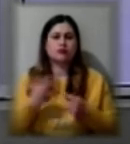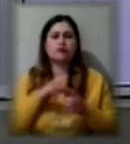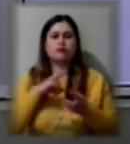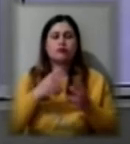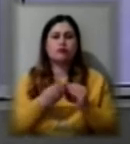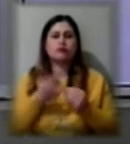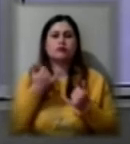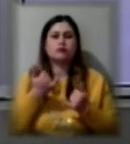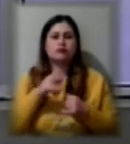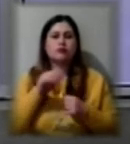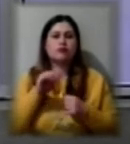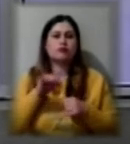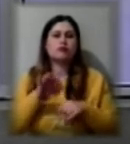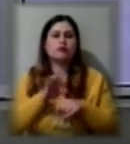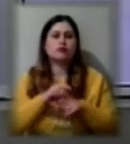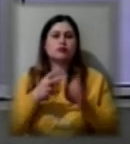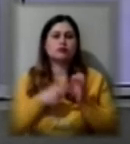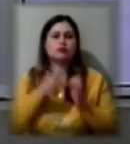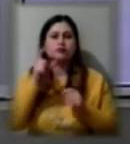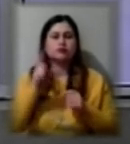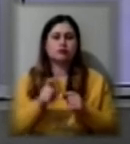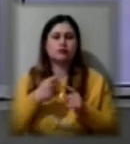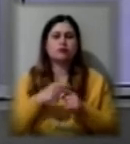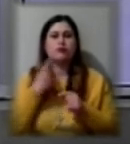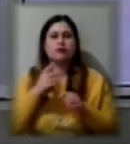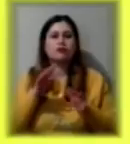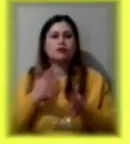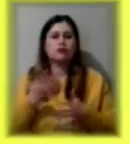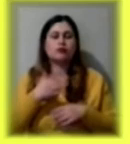інфікованих складає сім осіб, один випадок з яких – летальний.